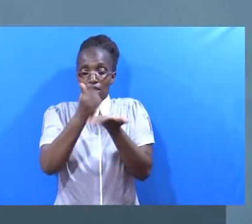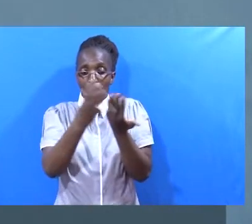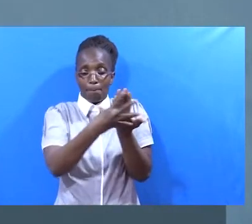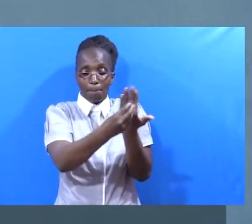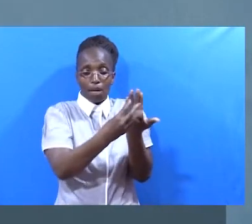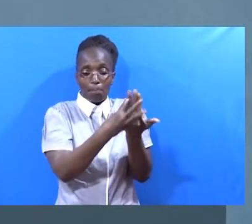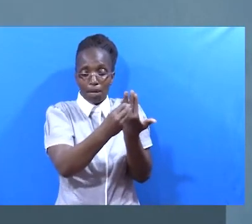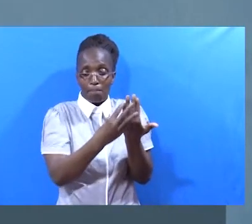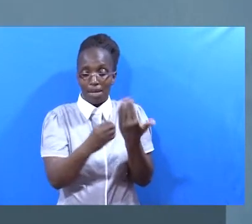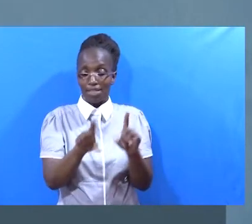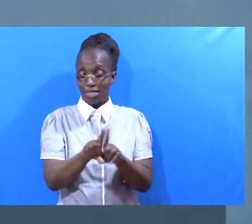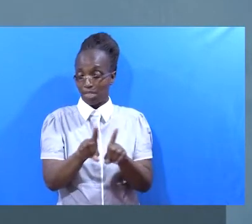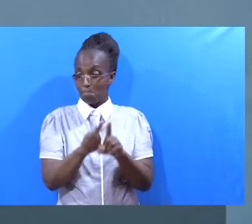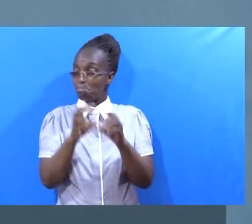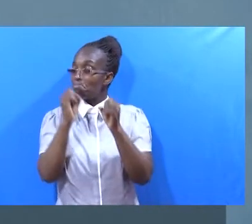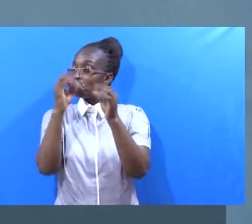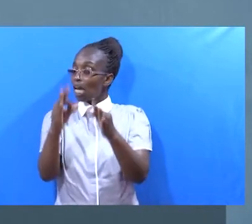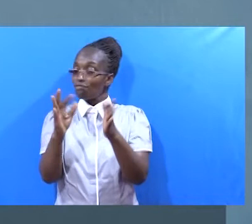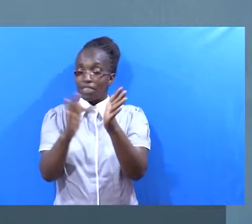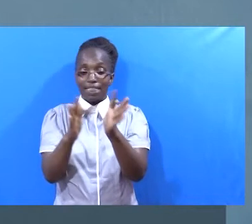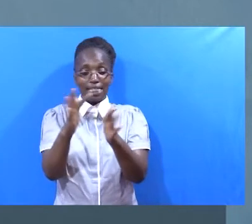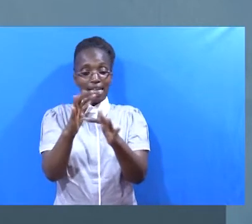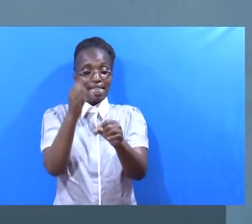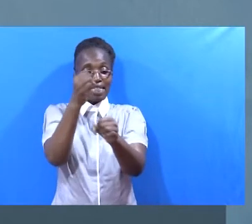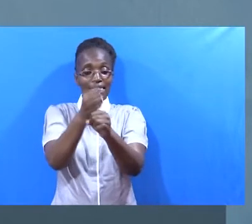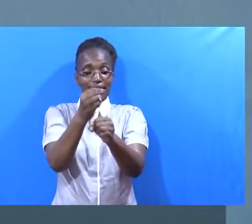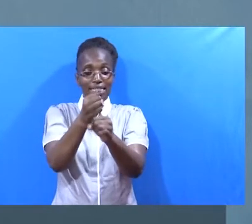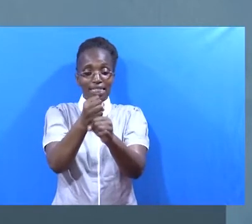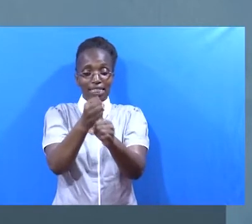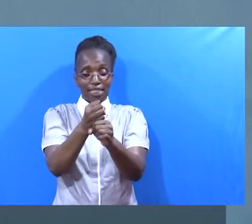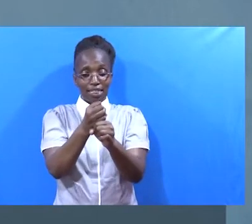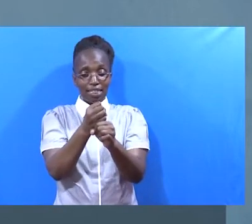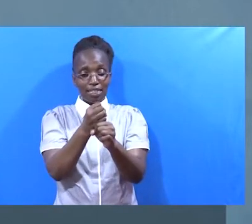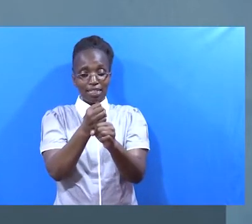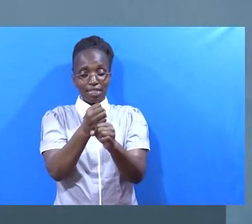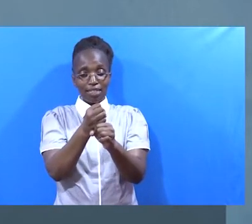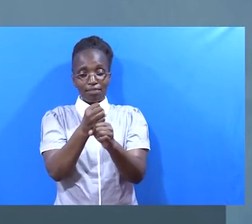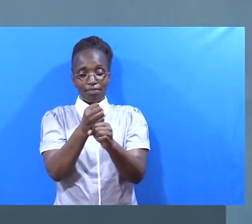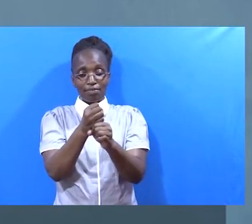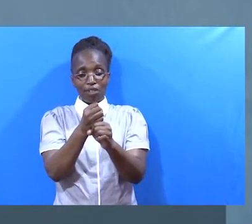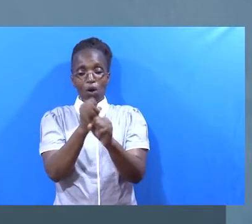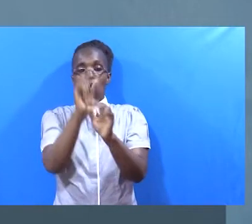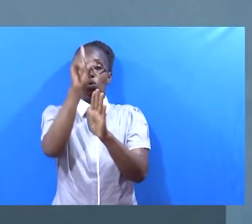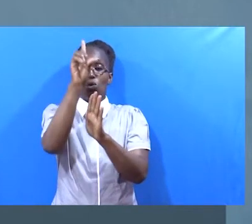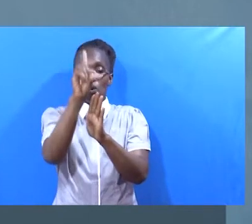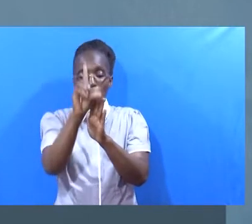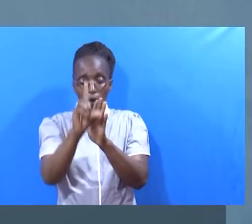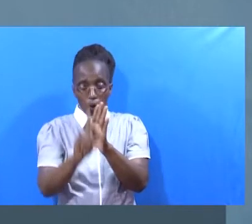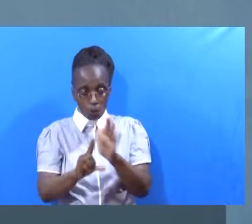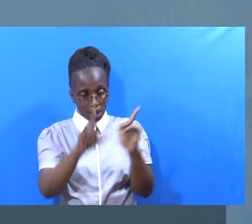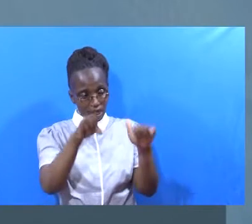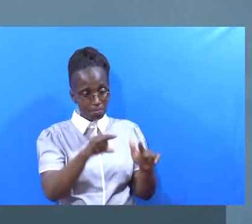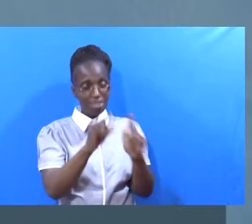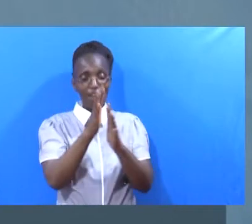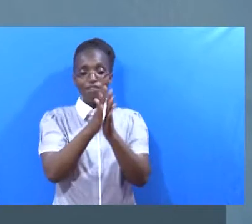Kama Yesu alitaremuka mpaka pale Anawesha wanafuzi mgu Migu